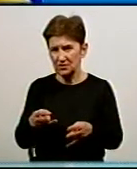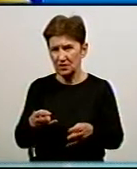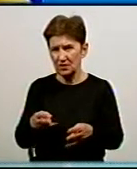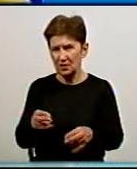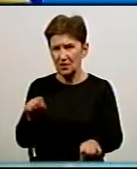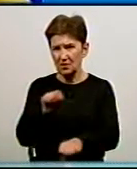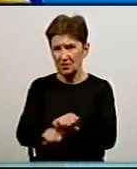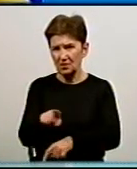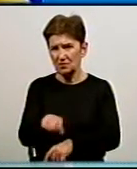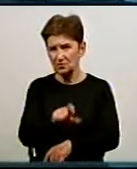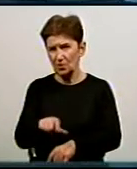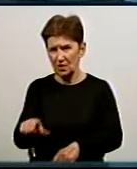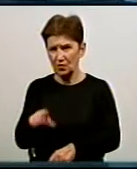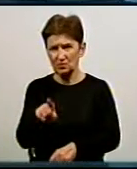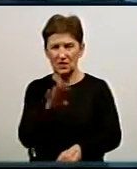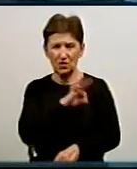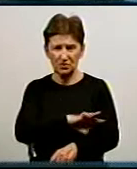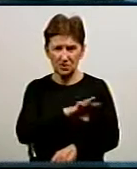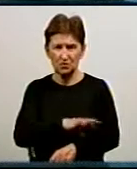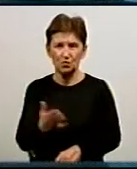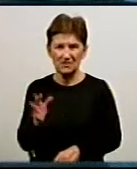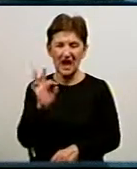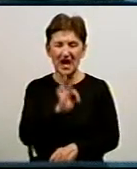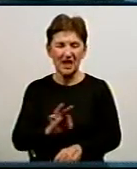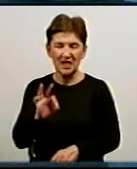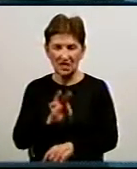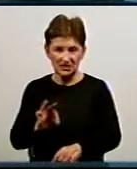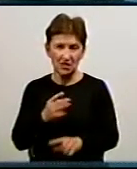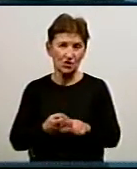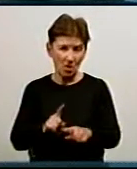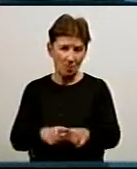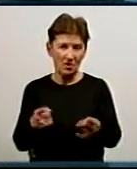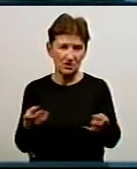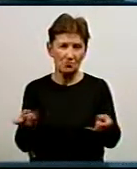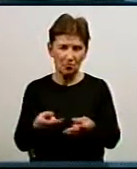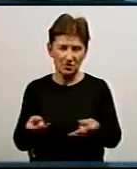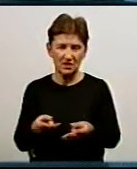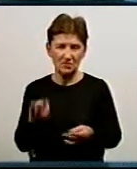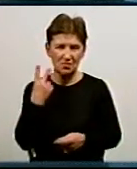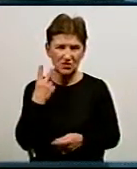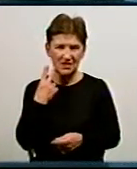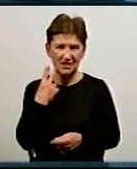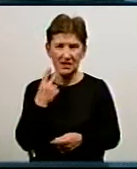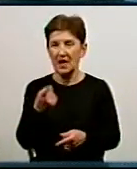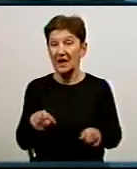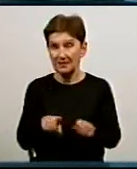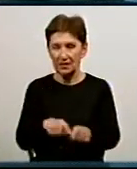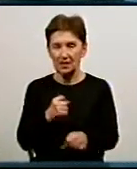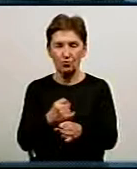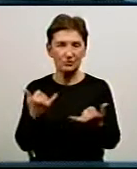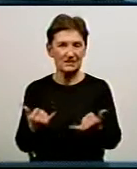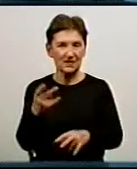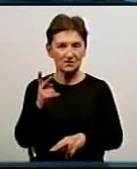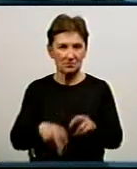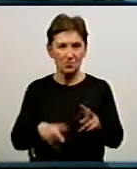тому що люди користуються канонізацією, і це необхідно проводити постійно. Ці роботи зараз закінчені по